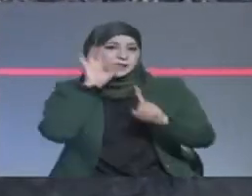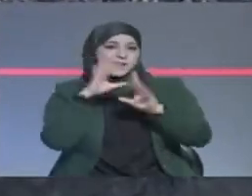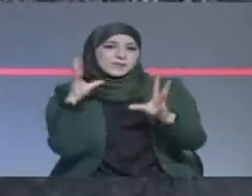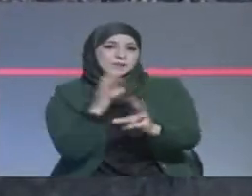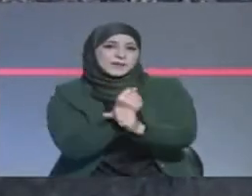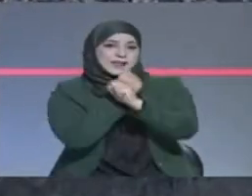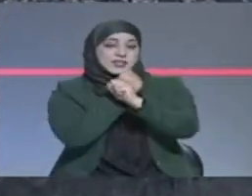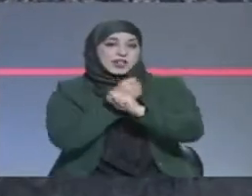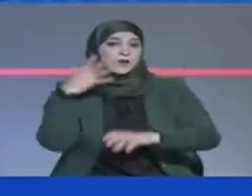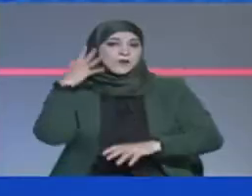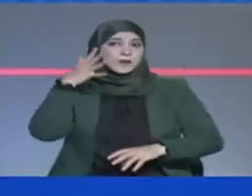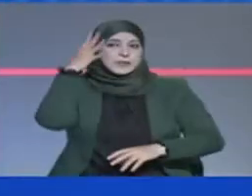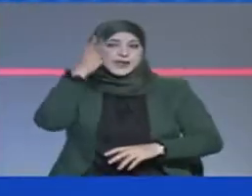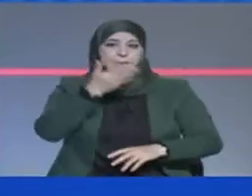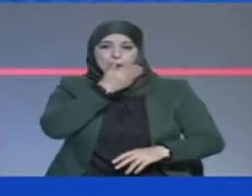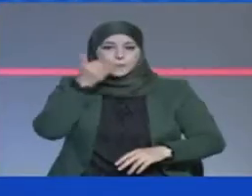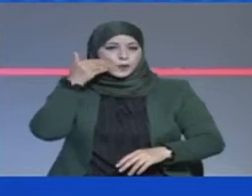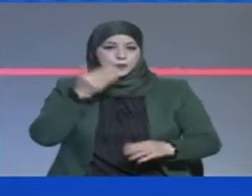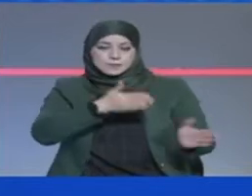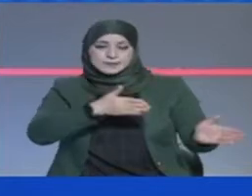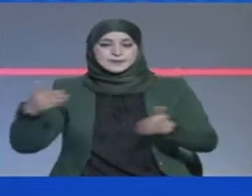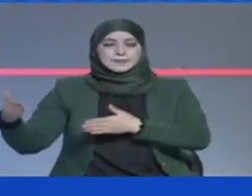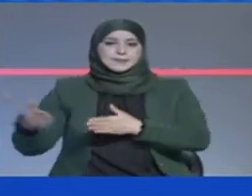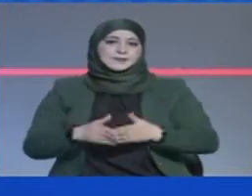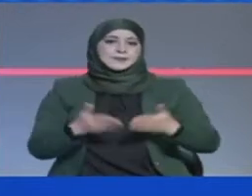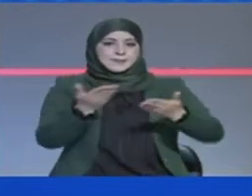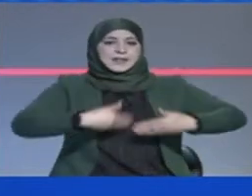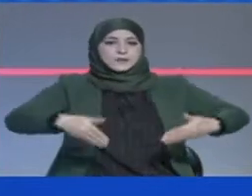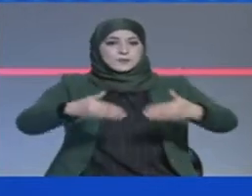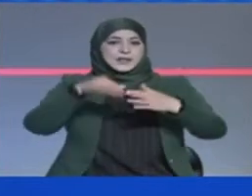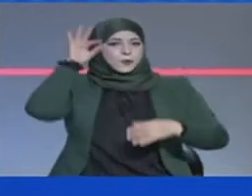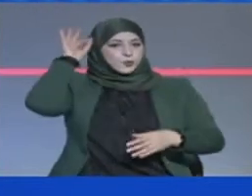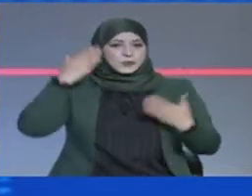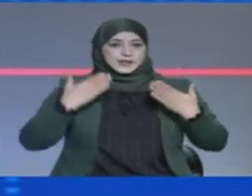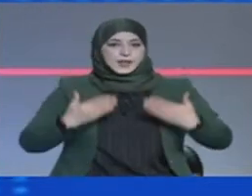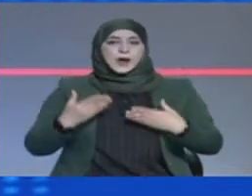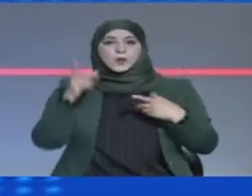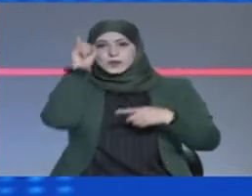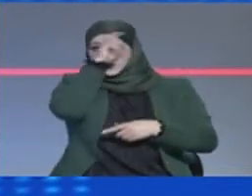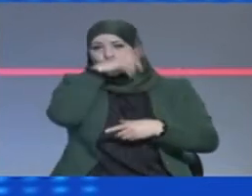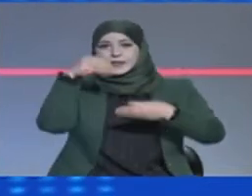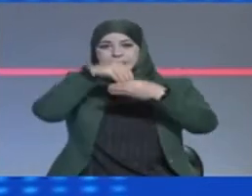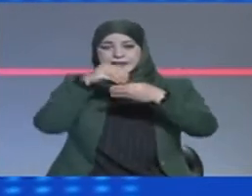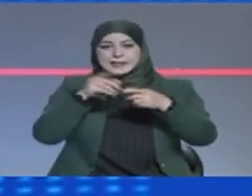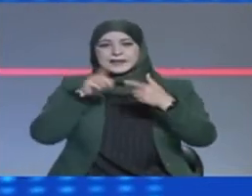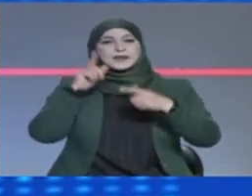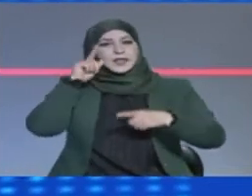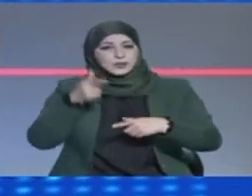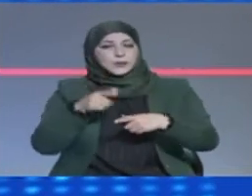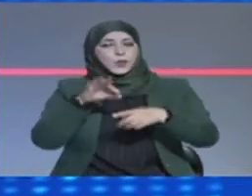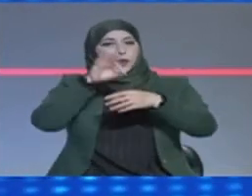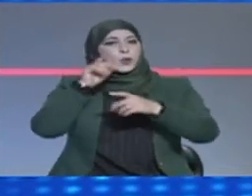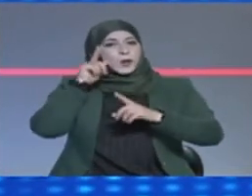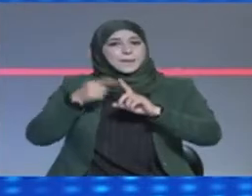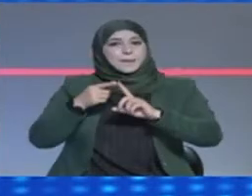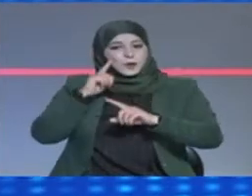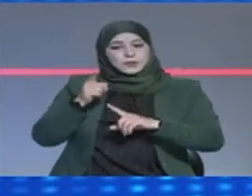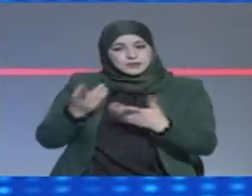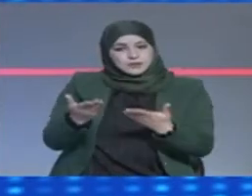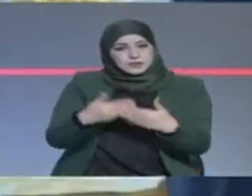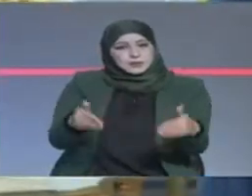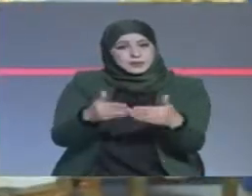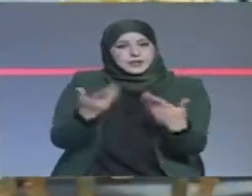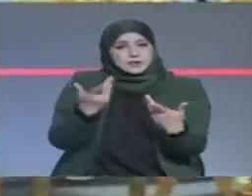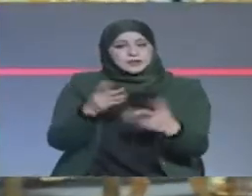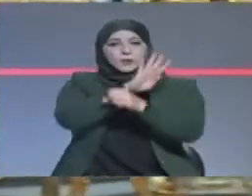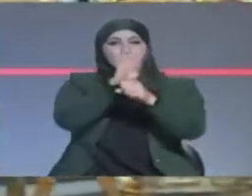مستقبل أفضل وضع البلاد الحالي وصعوباته الاقتصادية والحلول الممكنة في مواجهتها في ظل تداعية